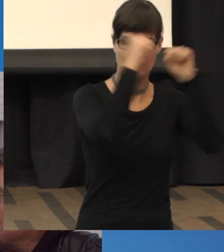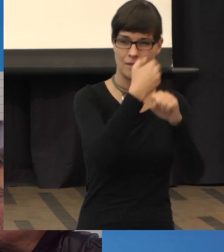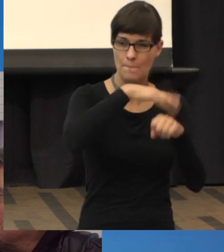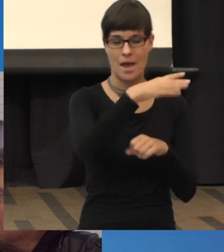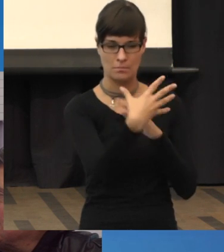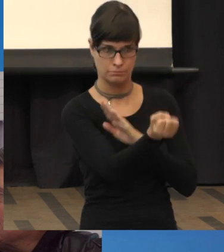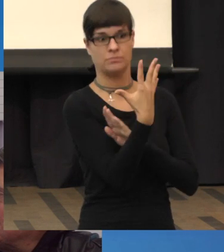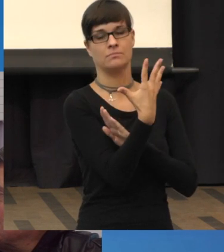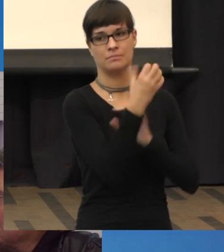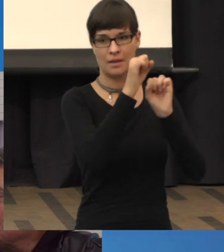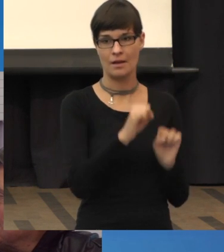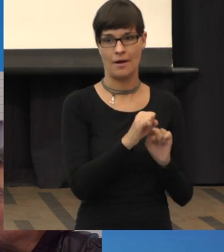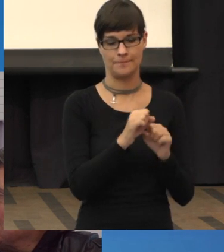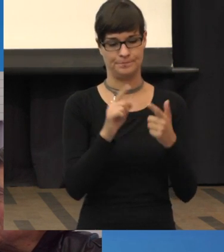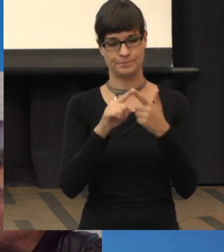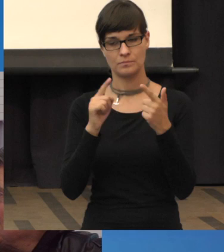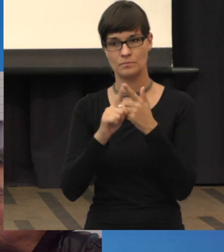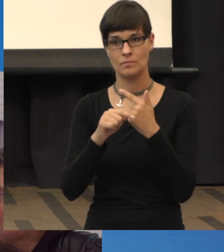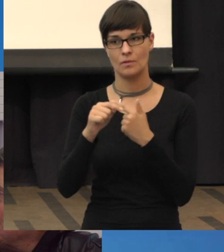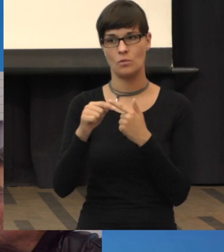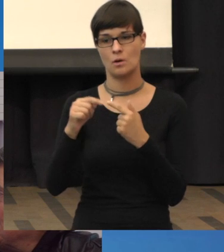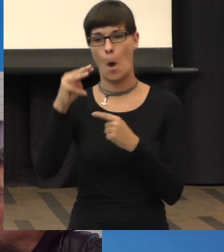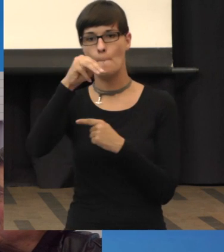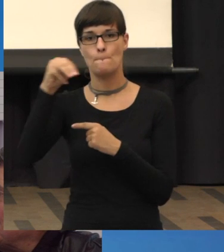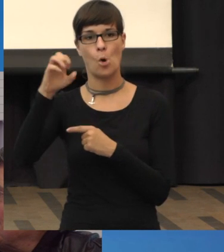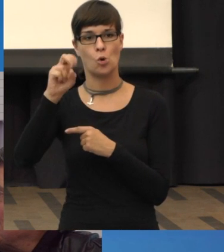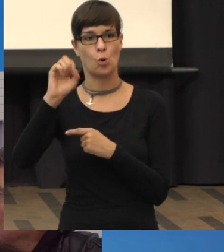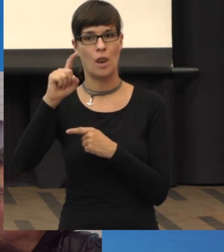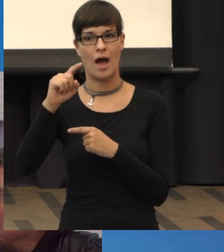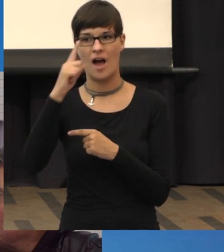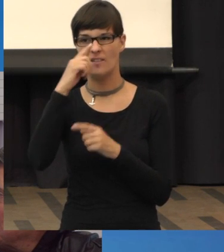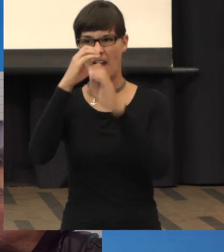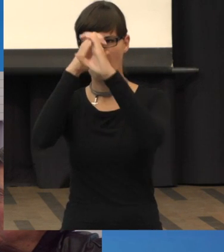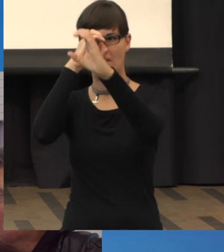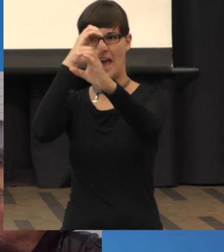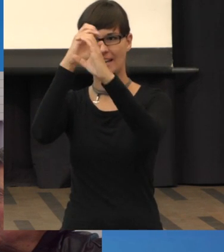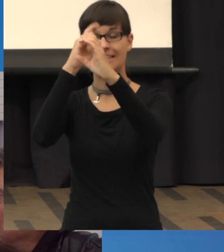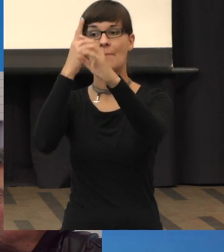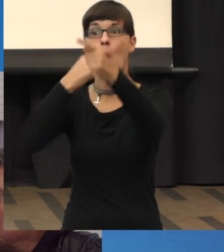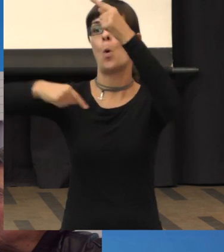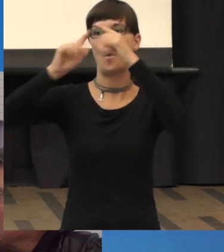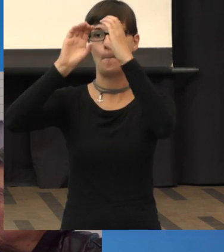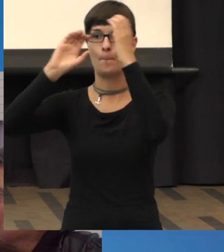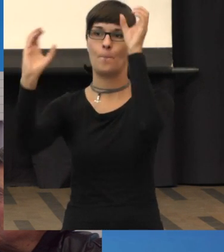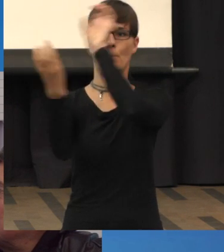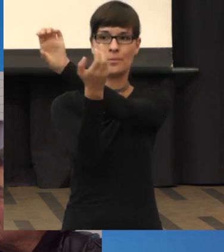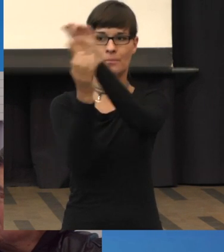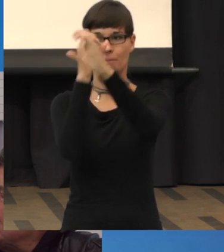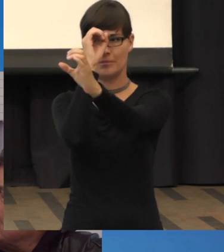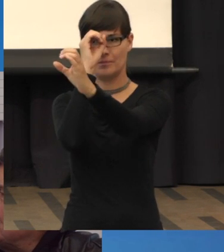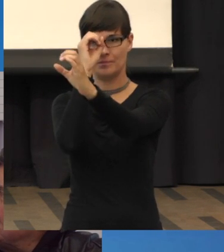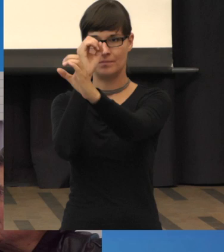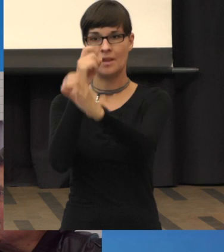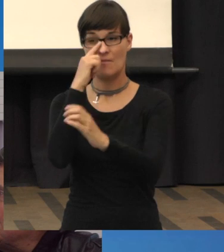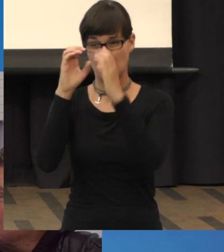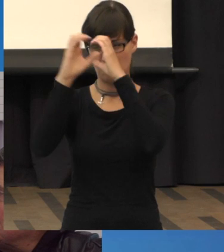umgekehrt wie ein Fernglas. Wenn man Fernglas umdreht, kann man praktisch dann kleiner sehen